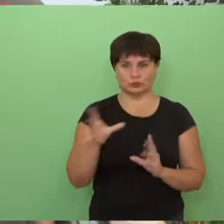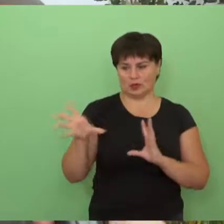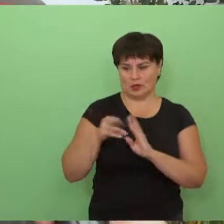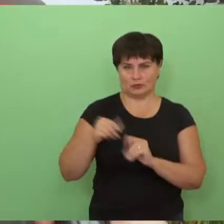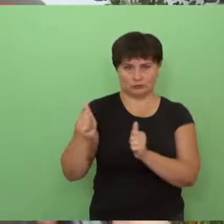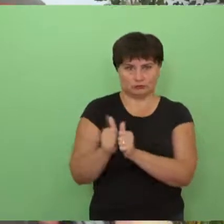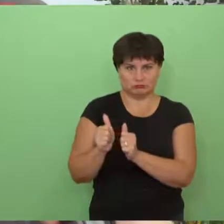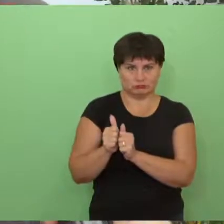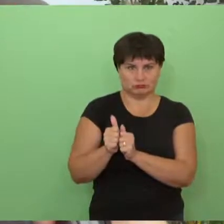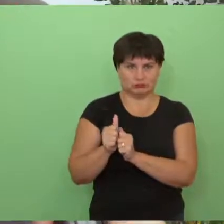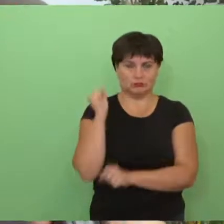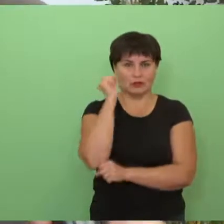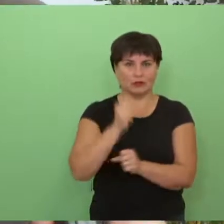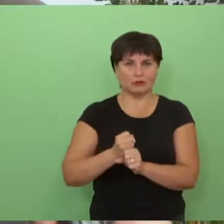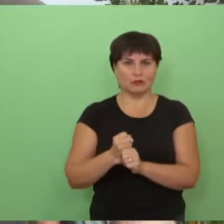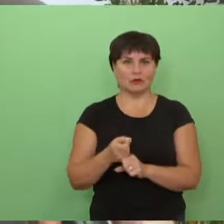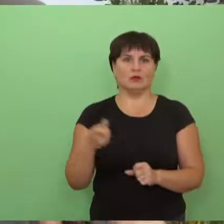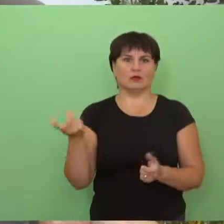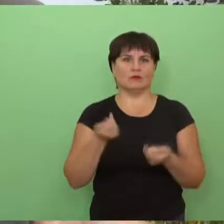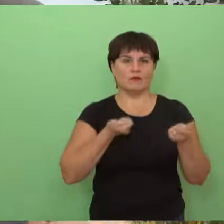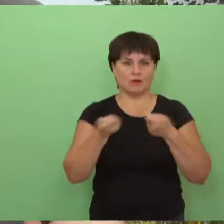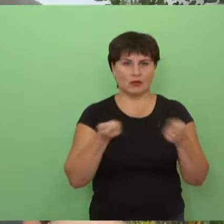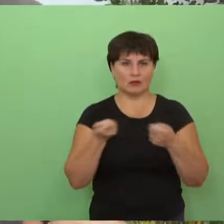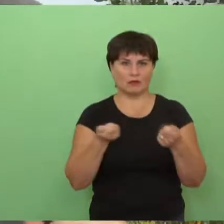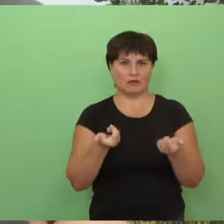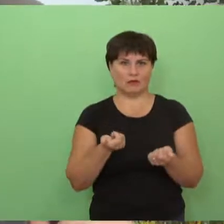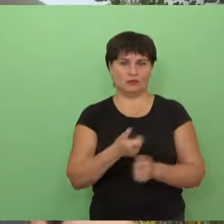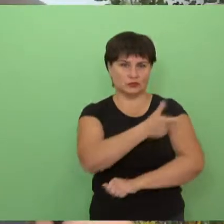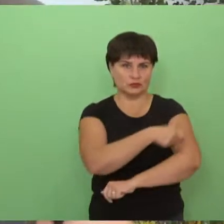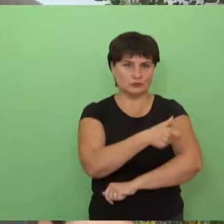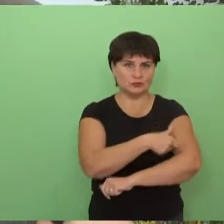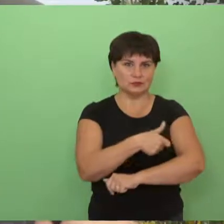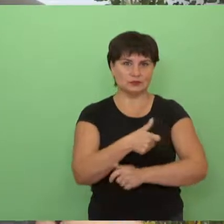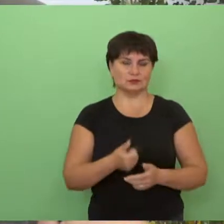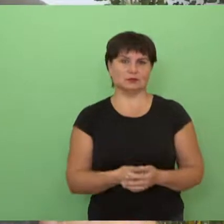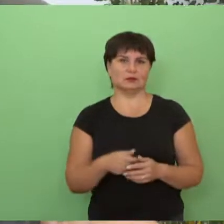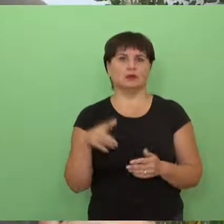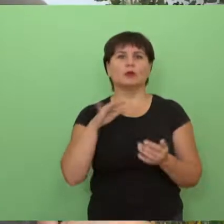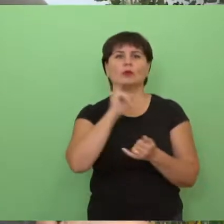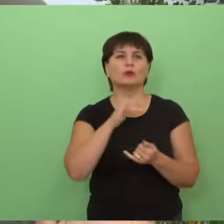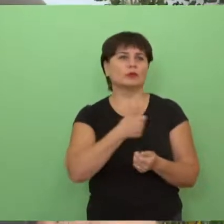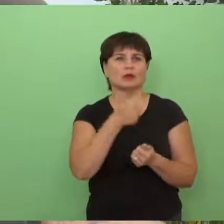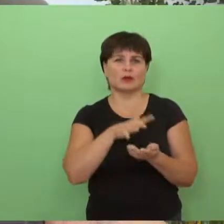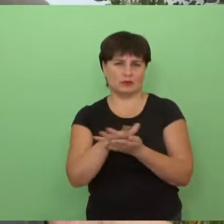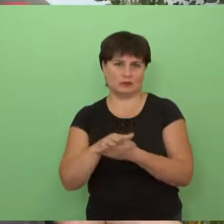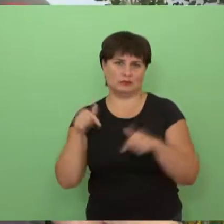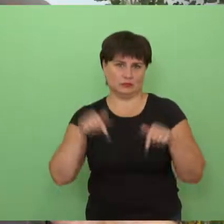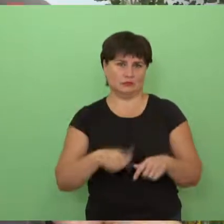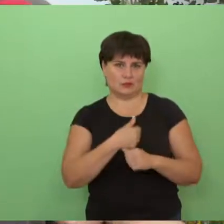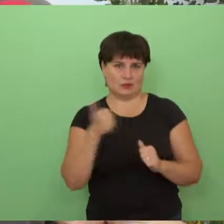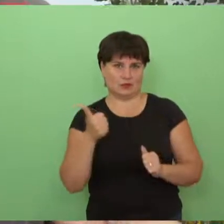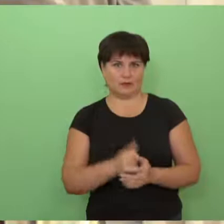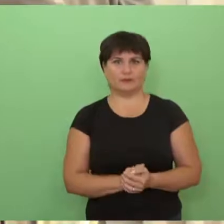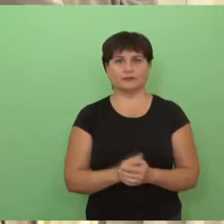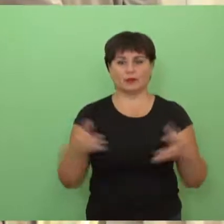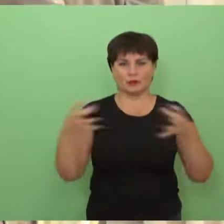susipažįsti su bendradarbiais, su šeimininkais, su vadovais. Nu ir kur gerai ieškoti, kai ir